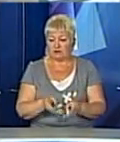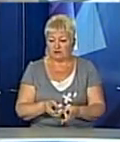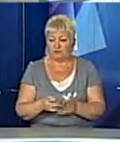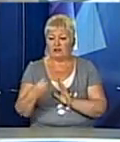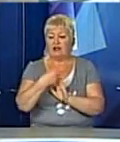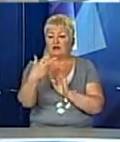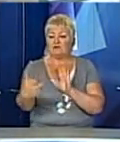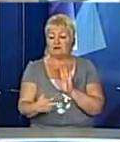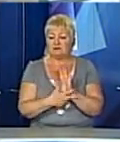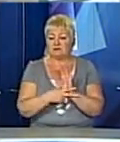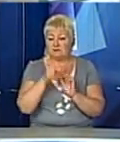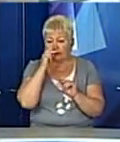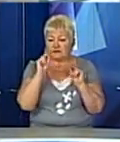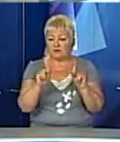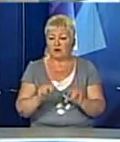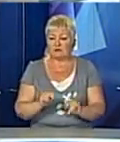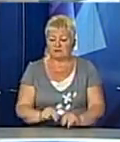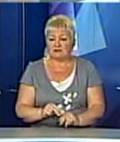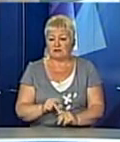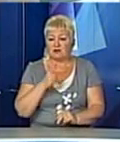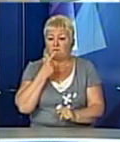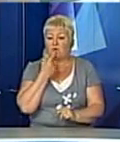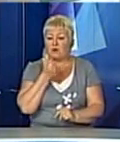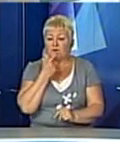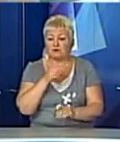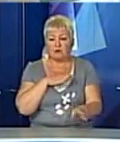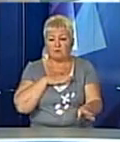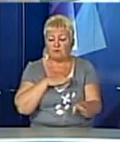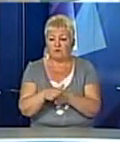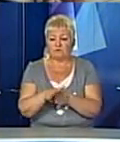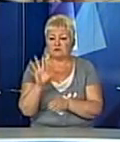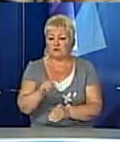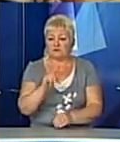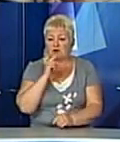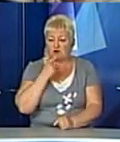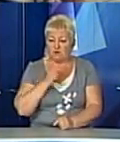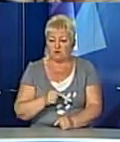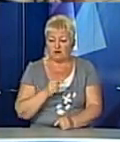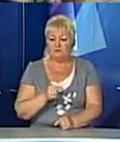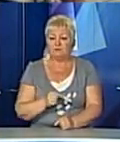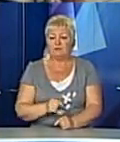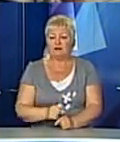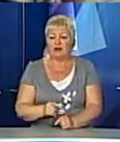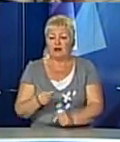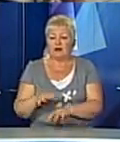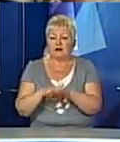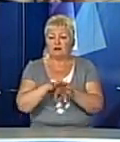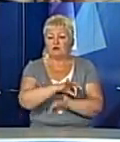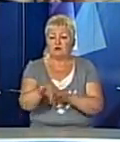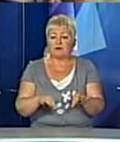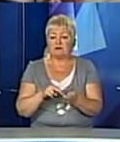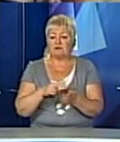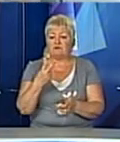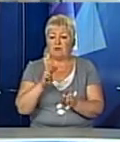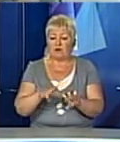18 показників по гематології повністю вся кров робиться. Загальна вартість грантового проєкту майже 2 мільйони